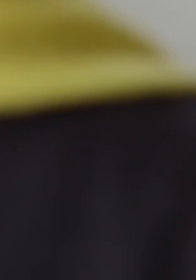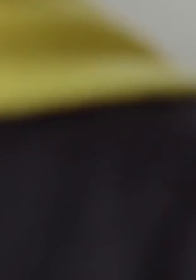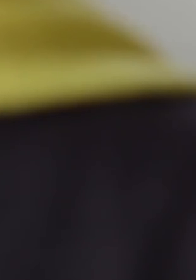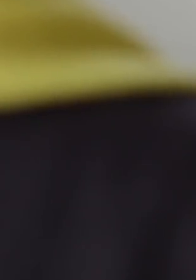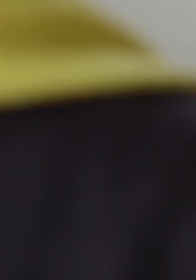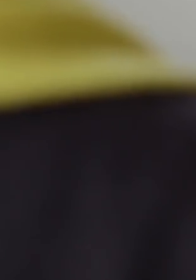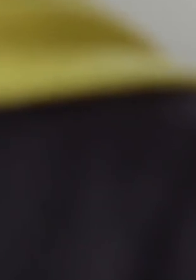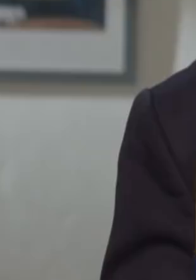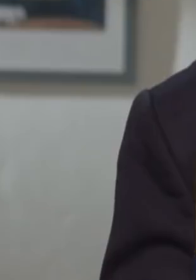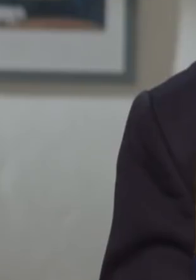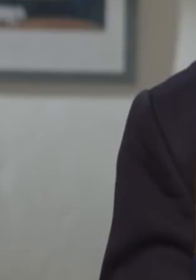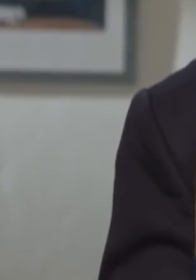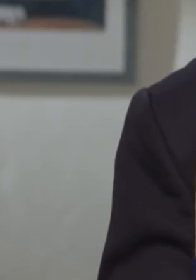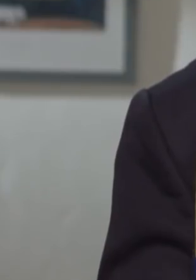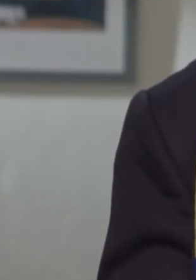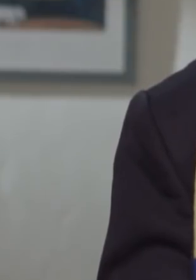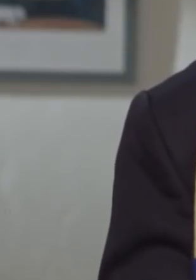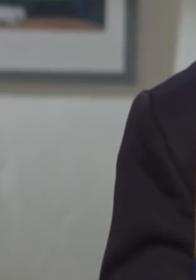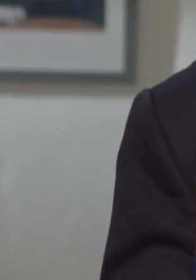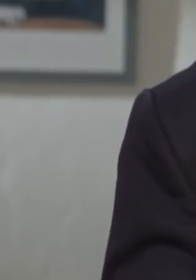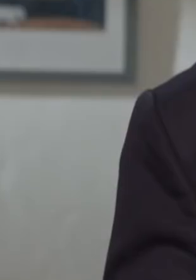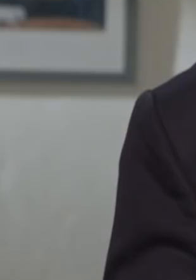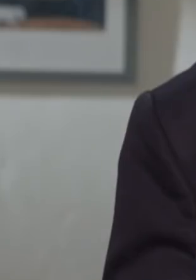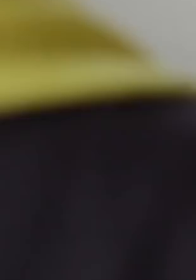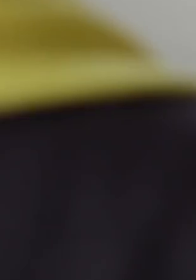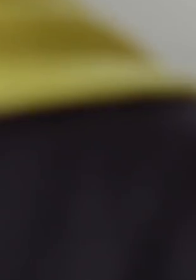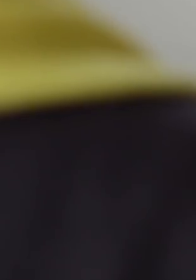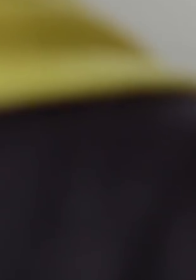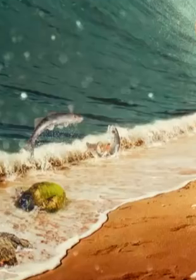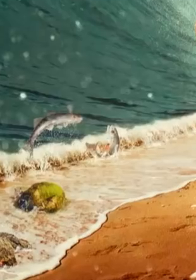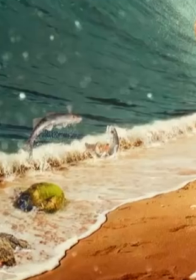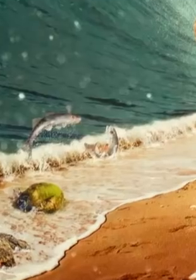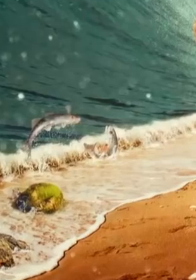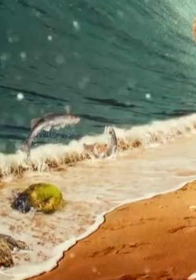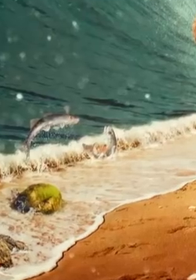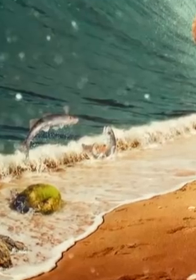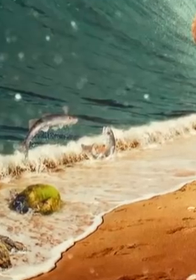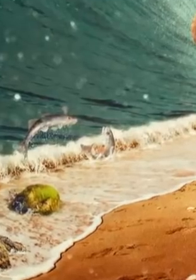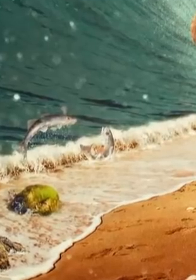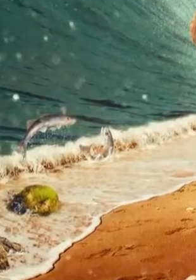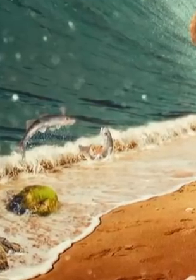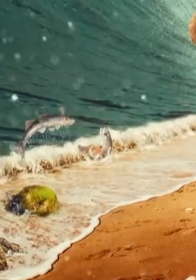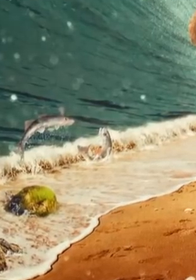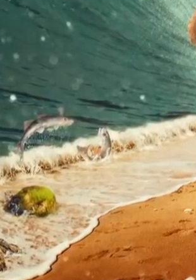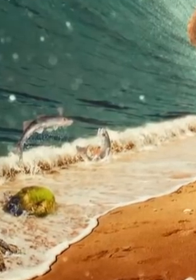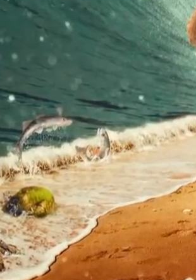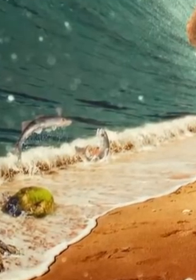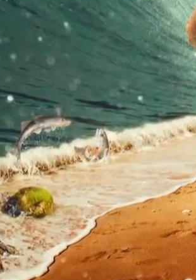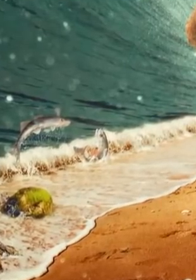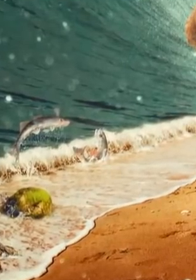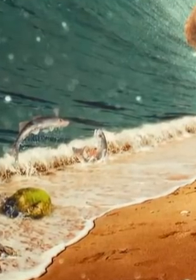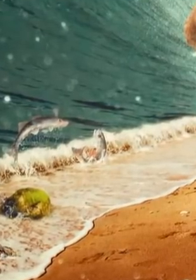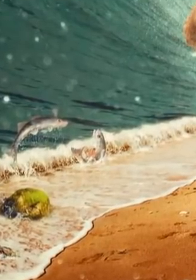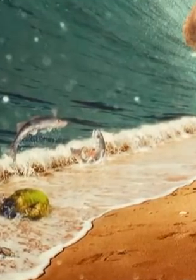לו אמברקס, אין לו אורות רק לדרוס ויודע אותו, לדרסו אותך היהודים באים, עונה החדשה